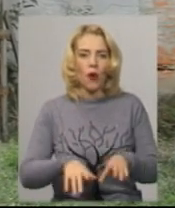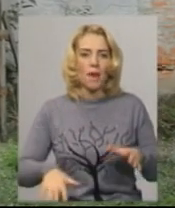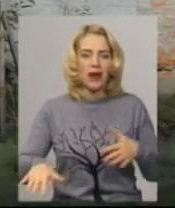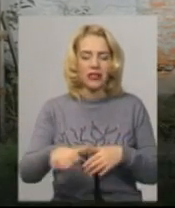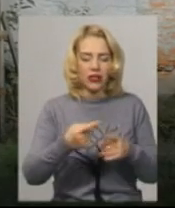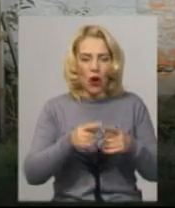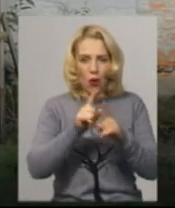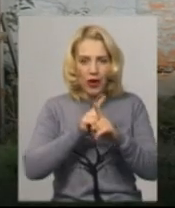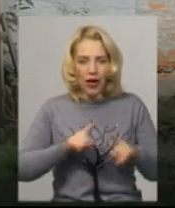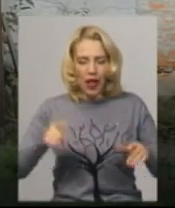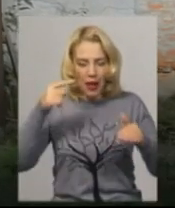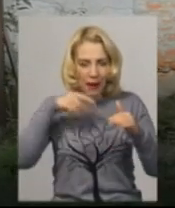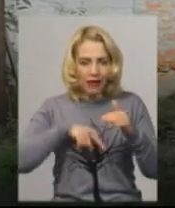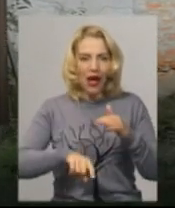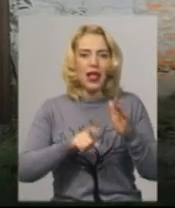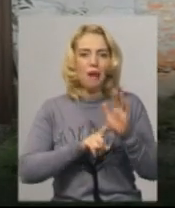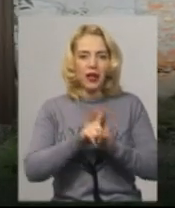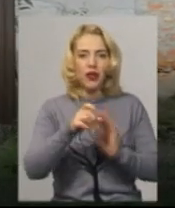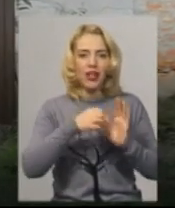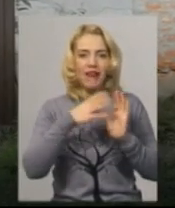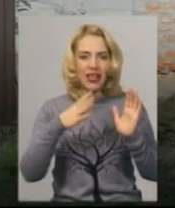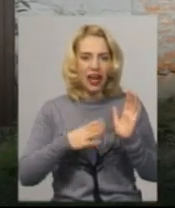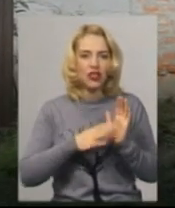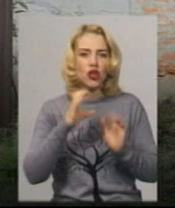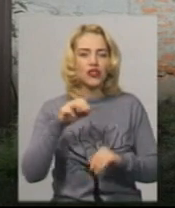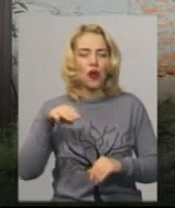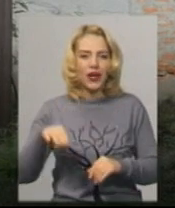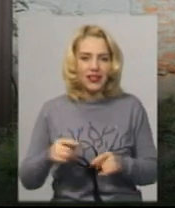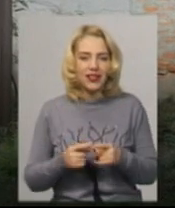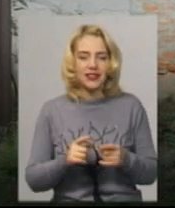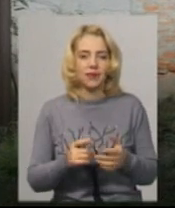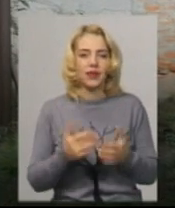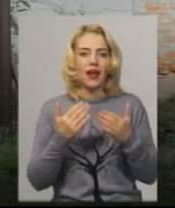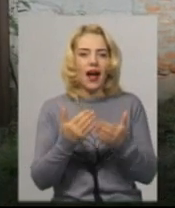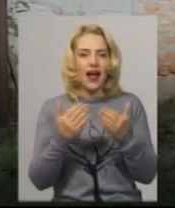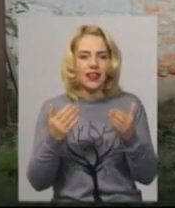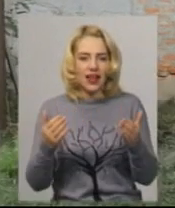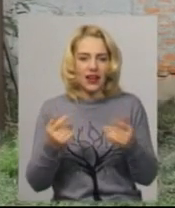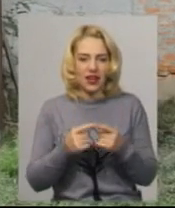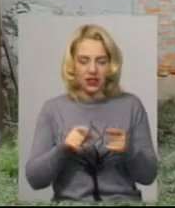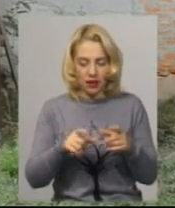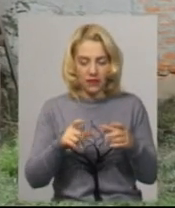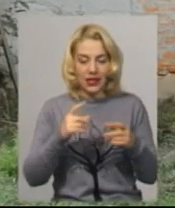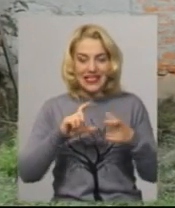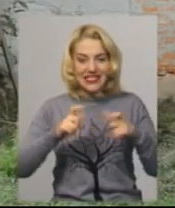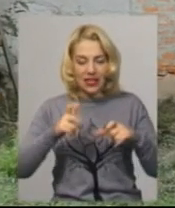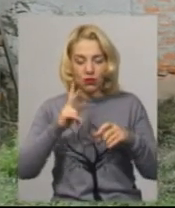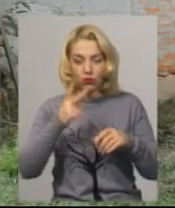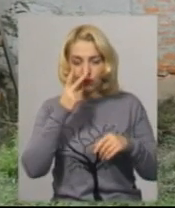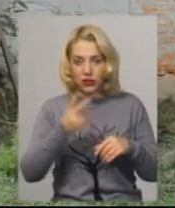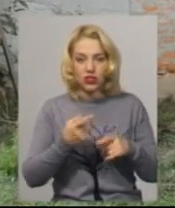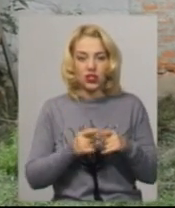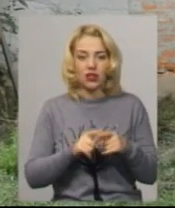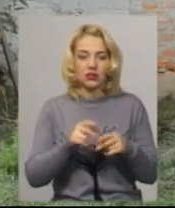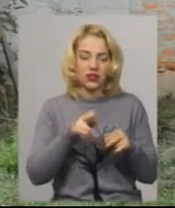підвали початку XIX століття з галереєю, вже по цеглі визначать археологи, можливо,